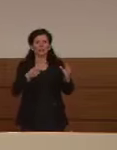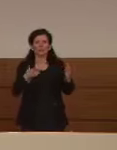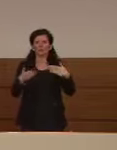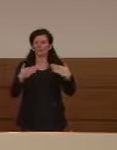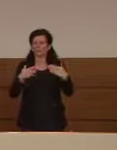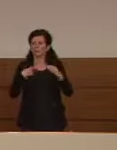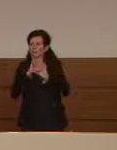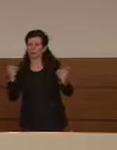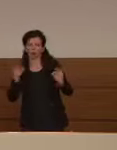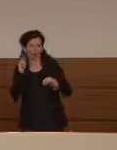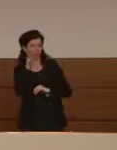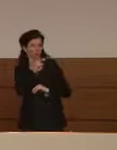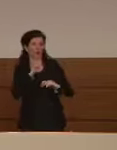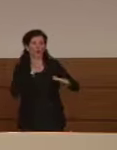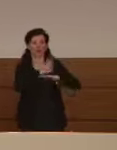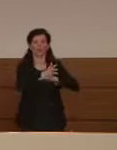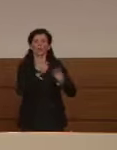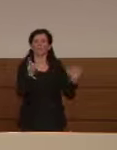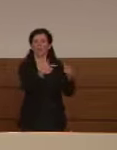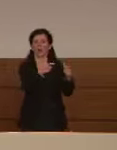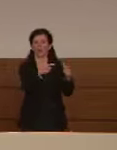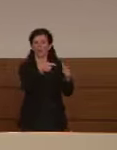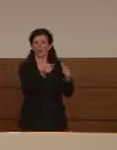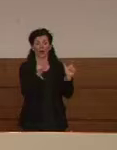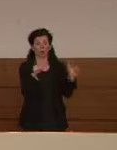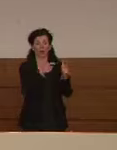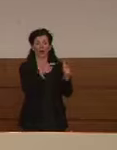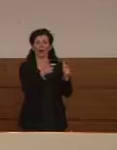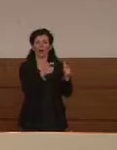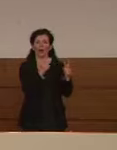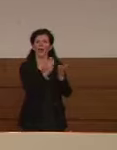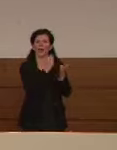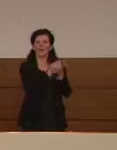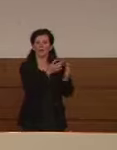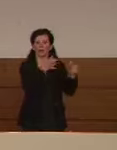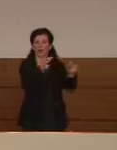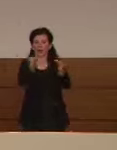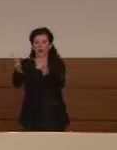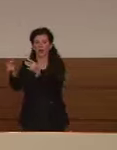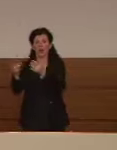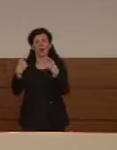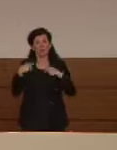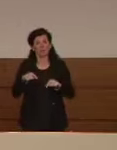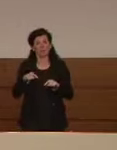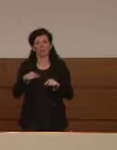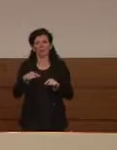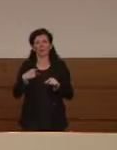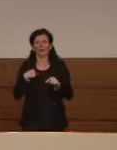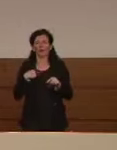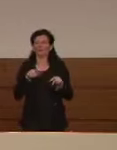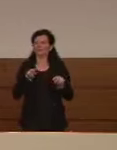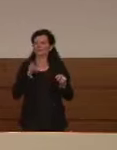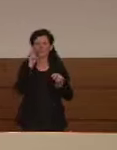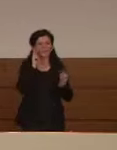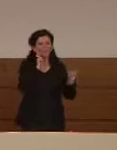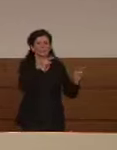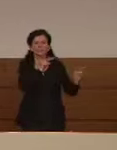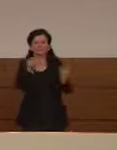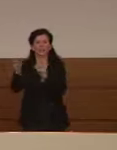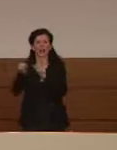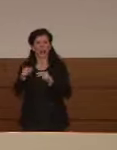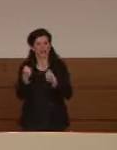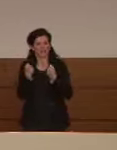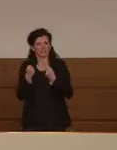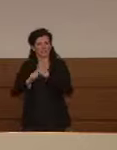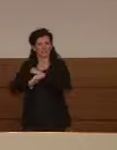e a bloccarli contenerli apposta diciamo dobbiamo rafforzare il territorio la vigilanza del territorio che